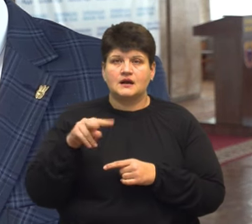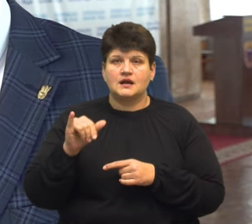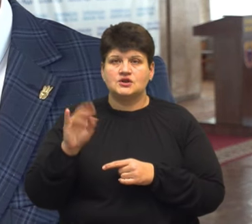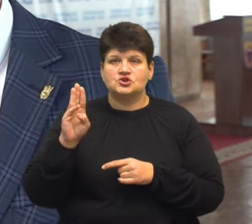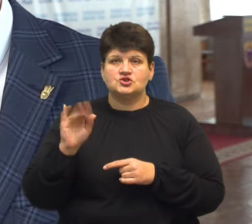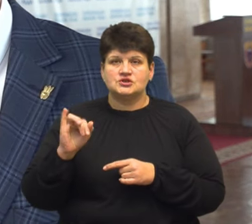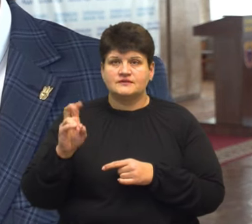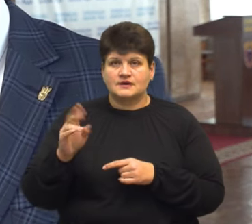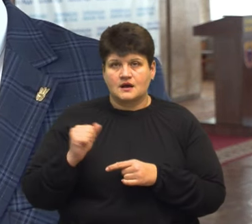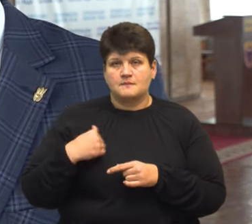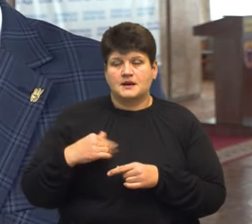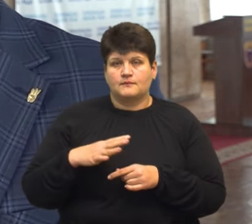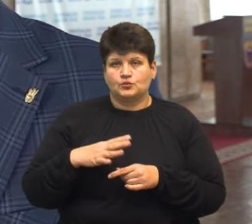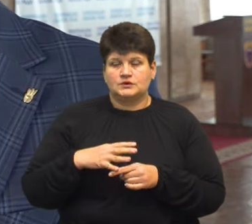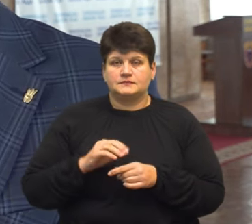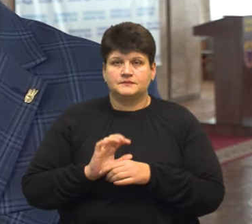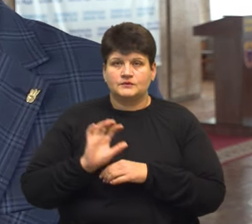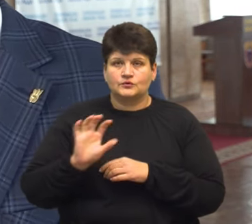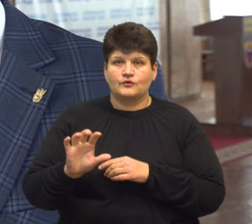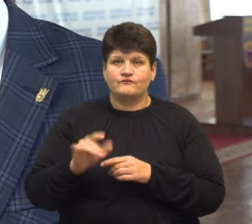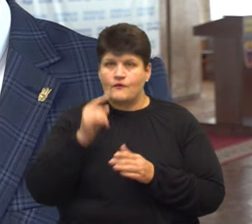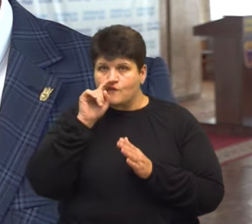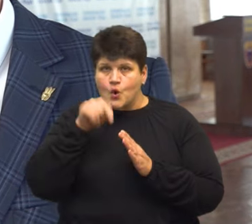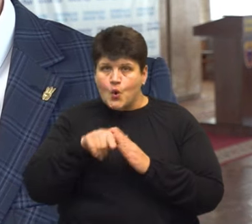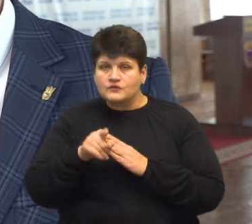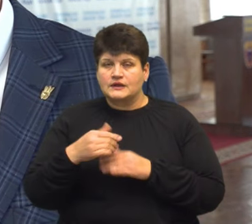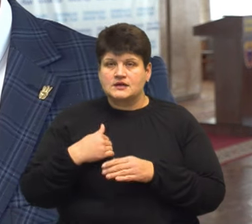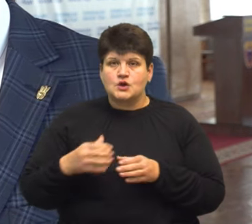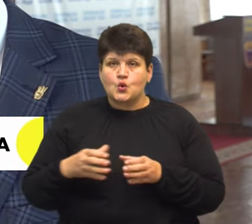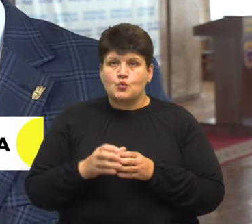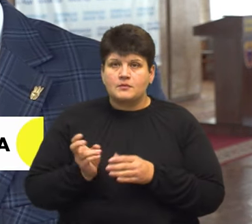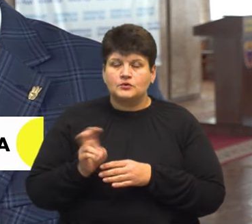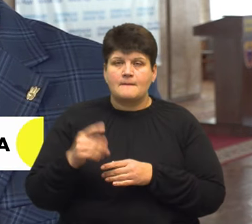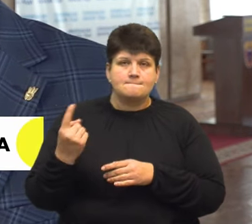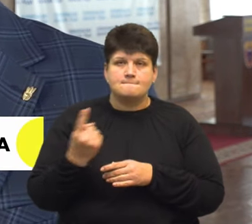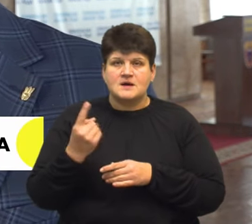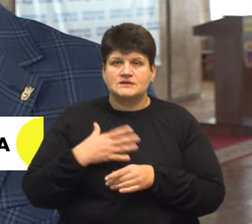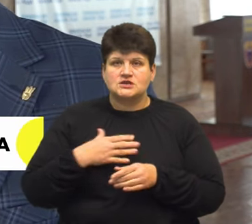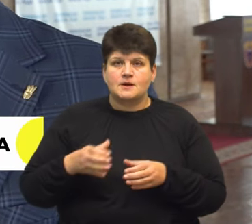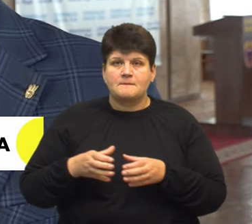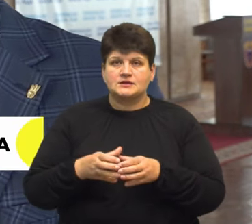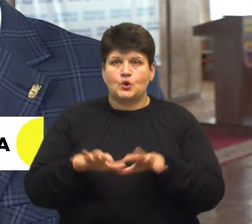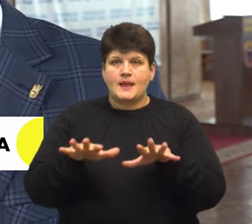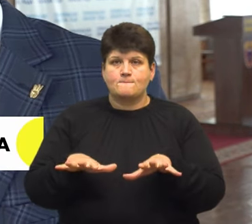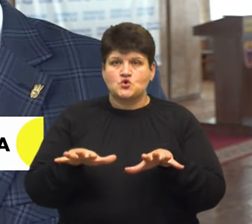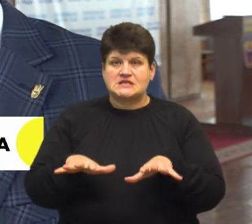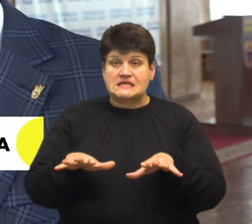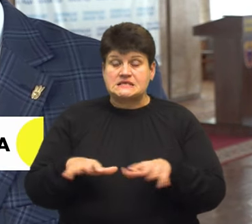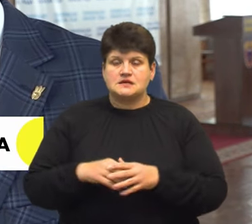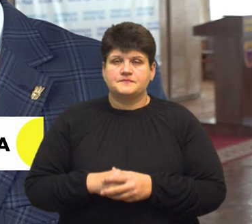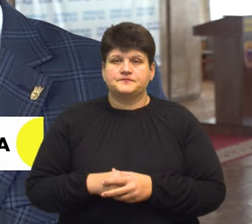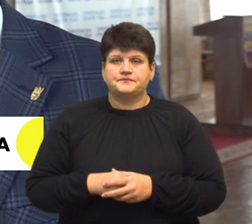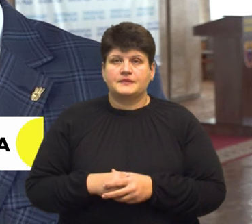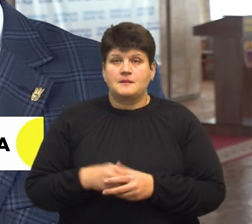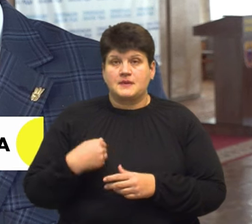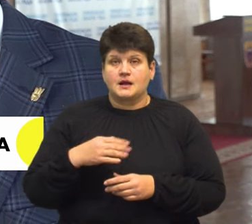Ми тоді були прикомендировані до розвідки і наша група заходила перша з нашого батальйону на позиції. Ми